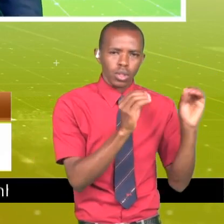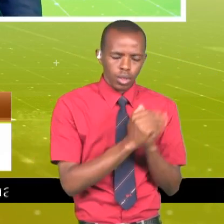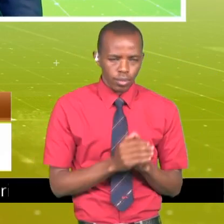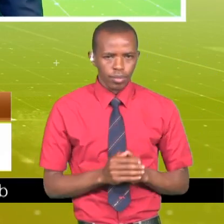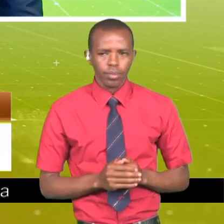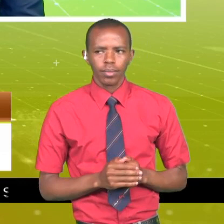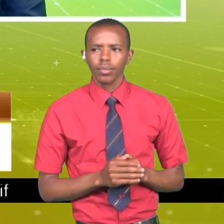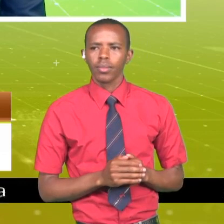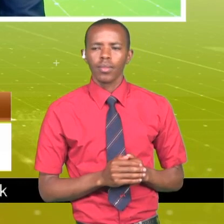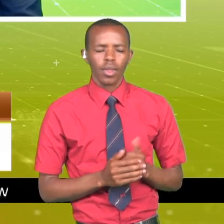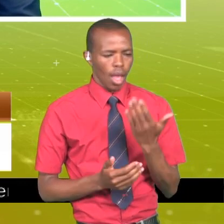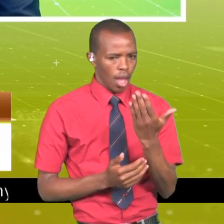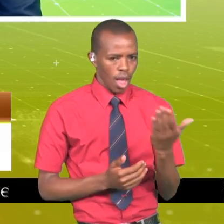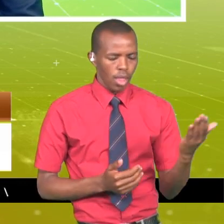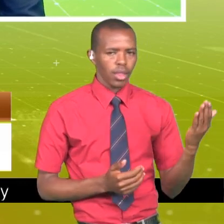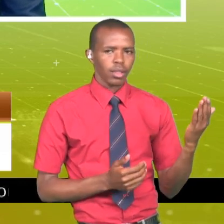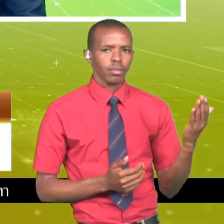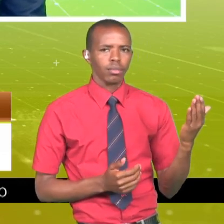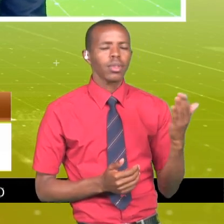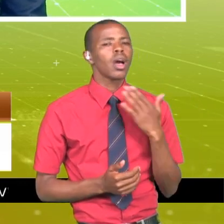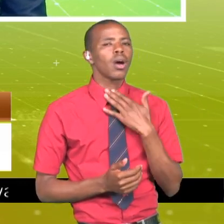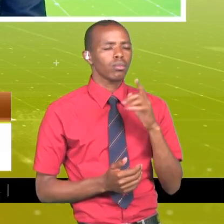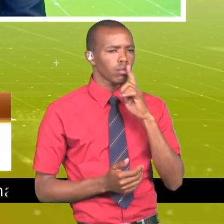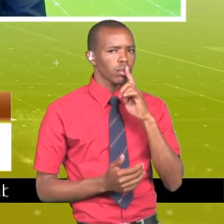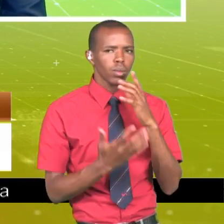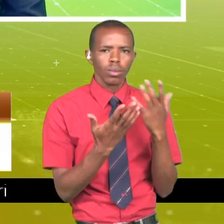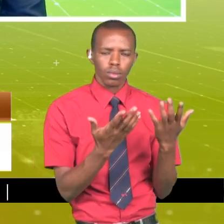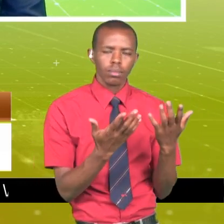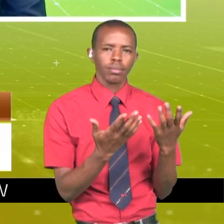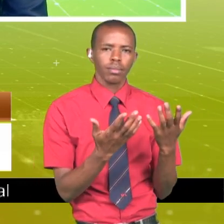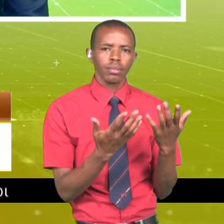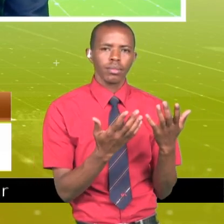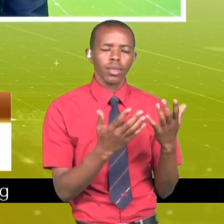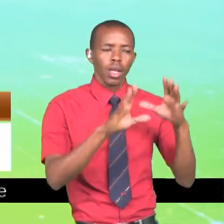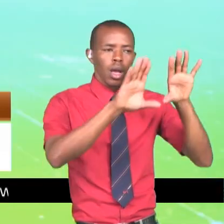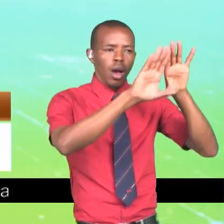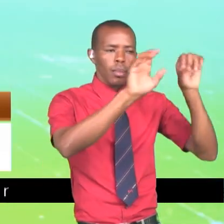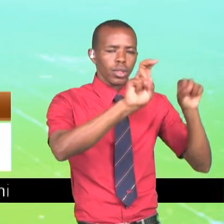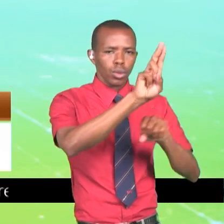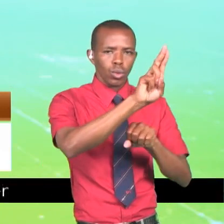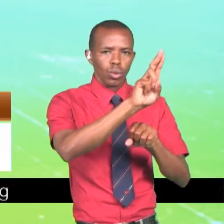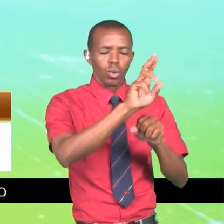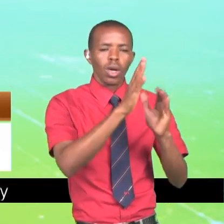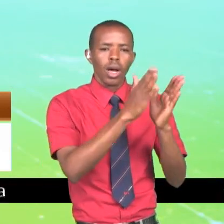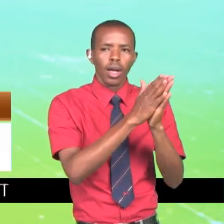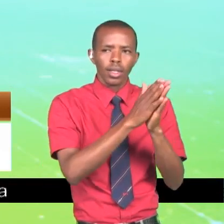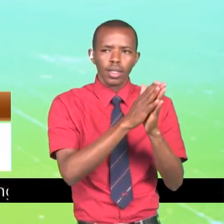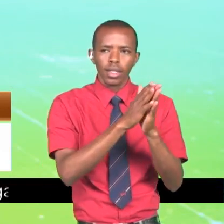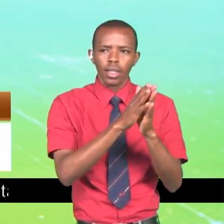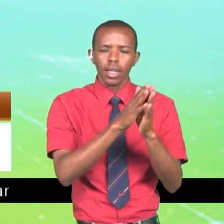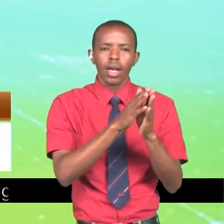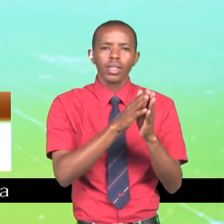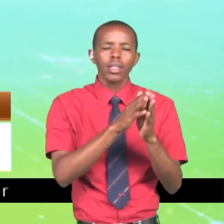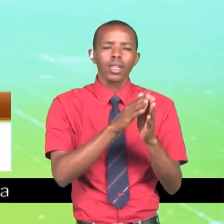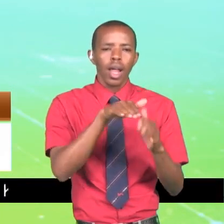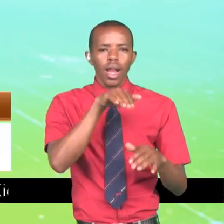kuna jambo fulani nitatangulia kusema ya kwamba. Raisi Uhuru na writer prime